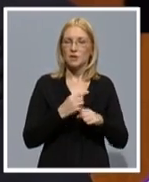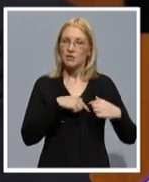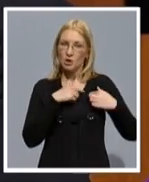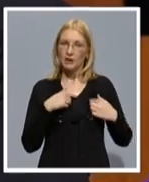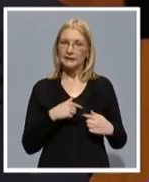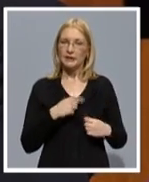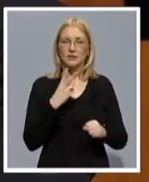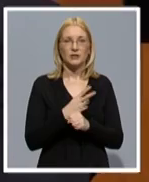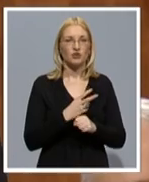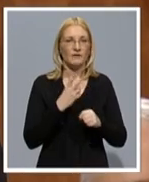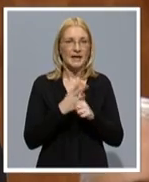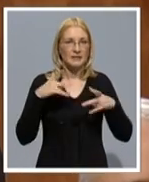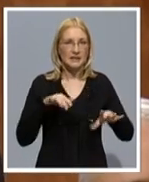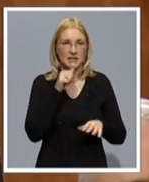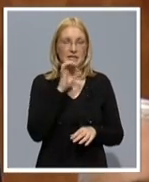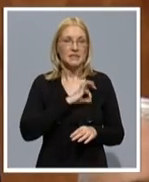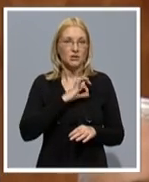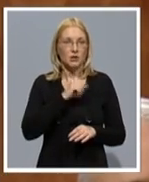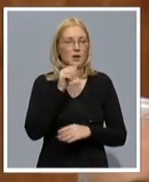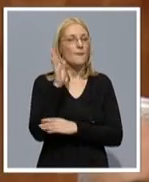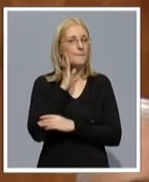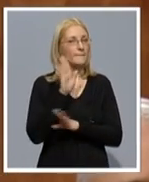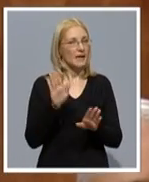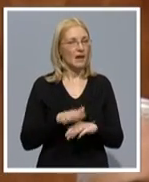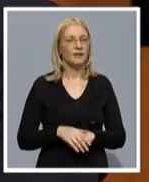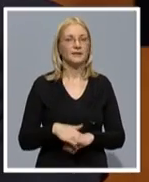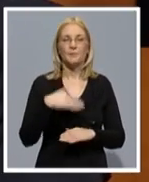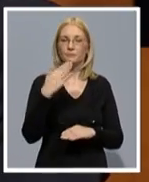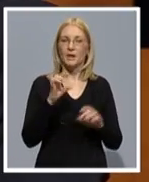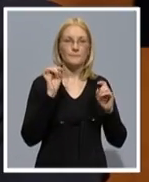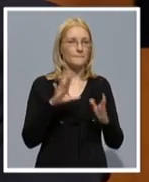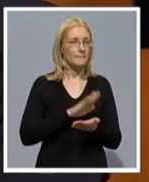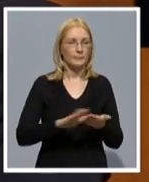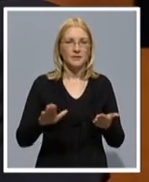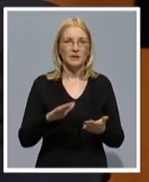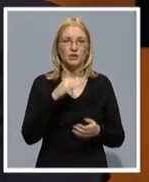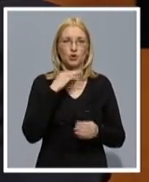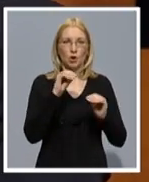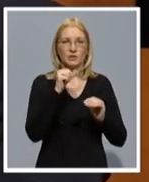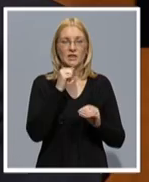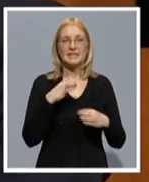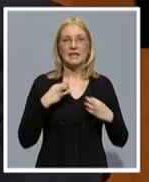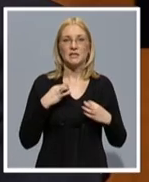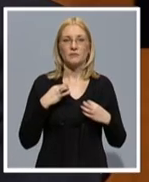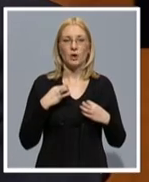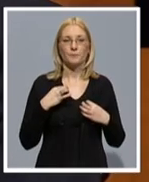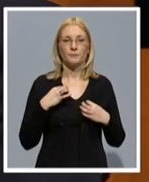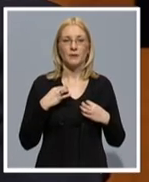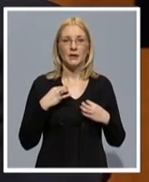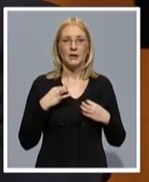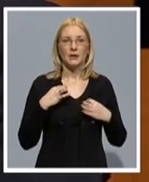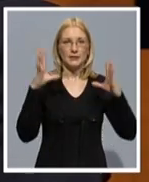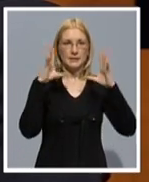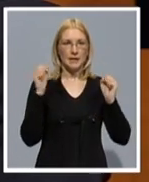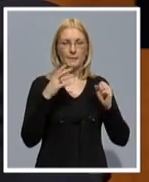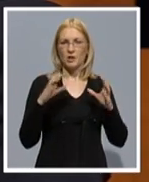država nacionalna i socijalna i pravedna. Dalje, besplatno školstvo i zdravstvo, stališki sabor, nestranački,